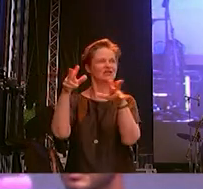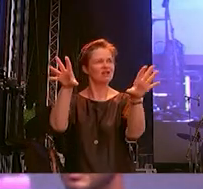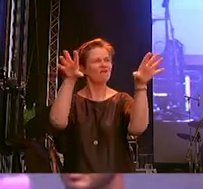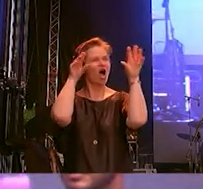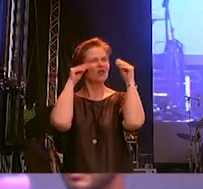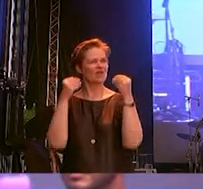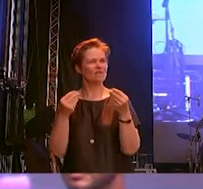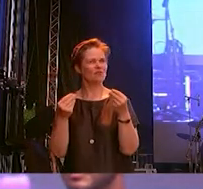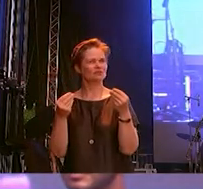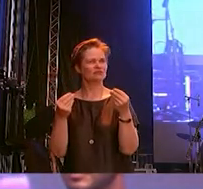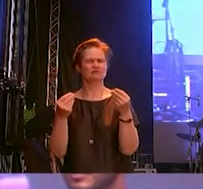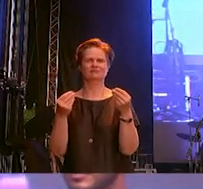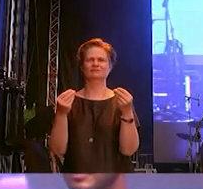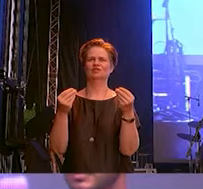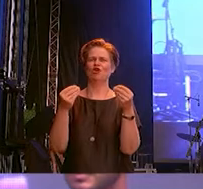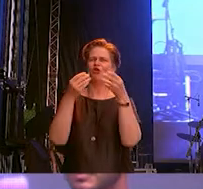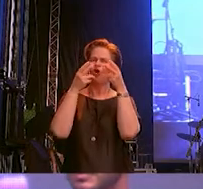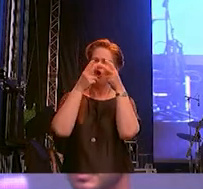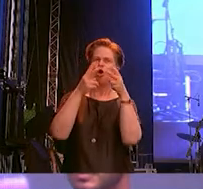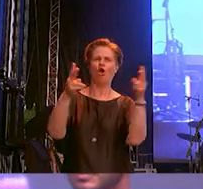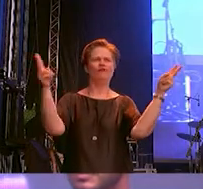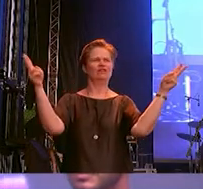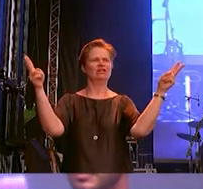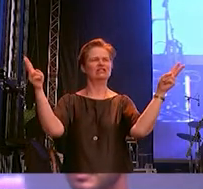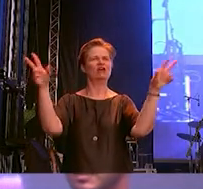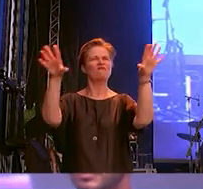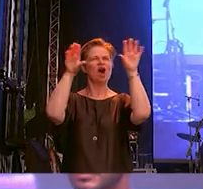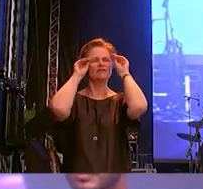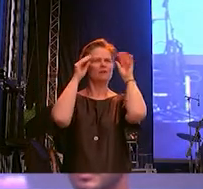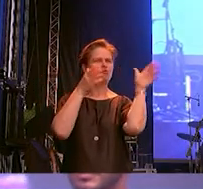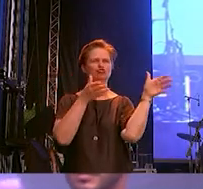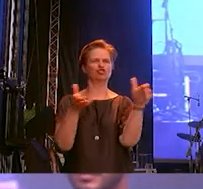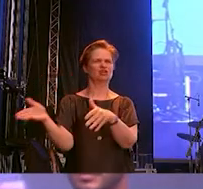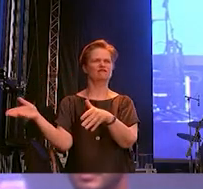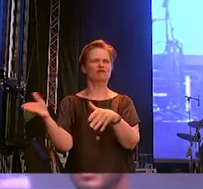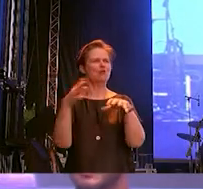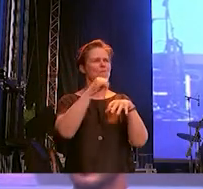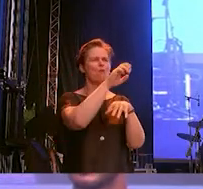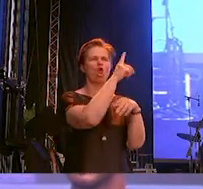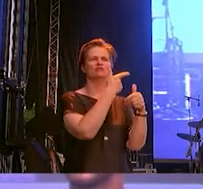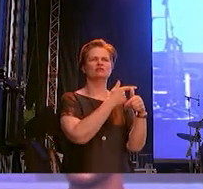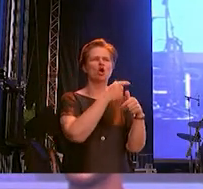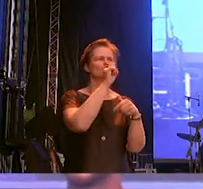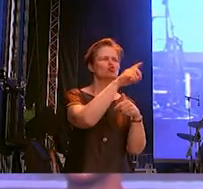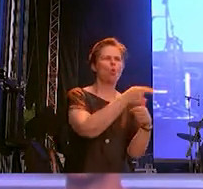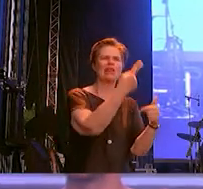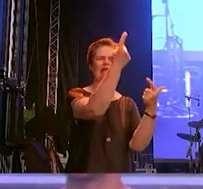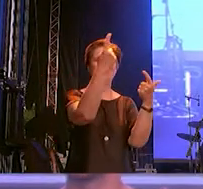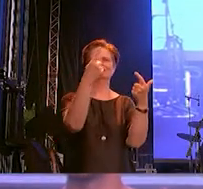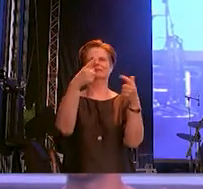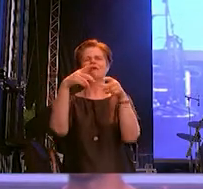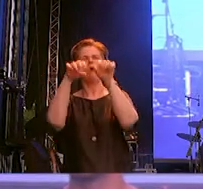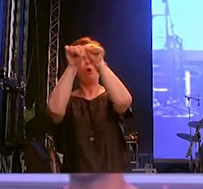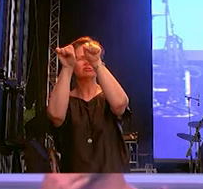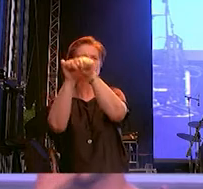offenbart ein eklatantes öffentliches Wahrnehmungsdefizit. Mölln, Solingen, Rostock, Lichtenhagen und Hoyerswerda,